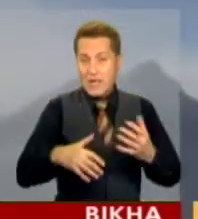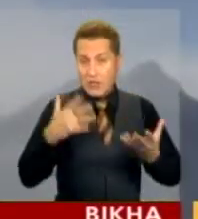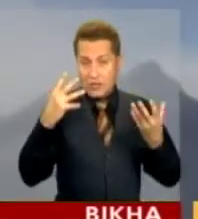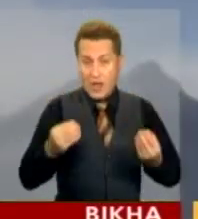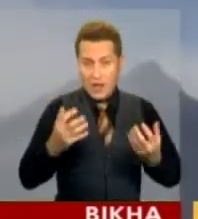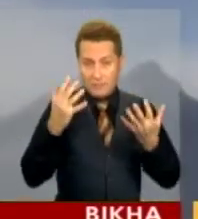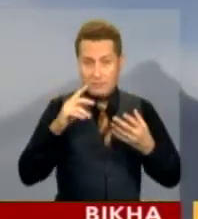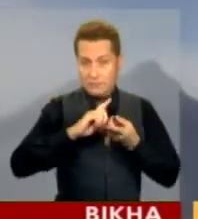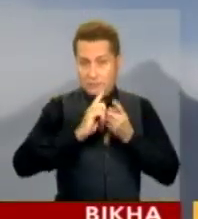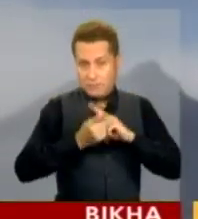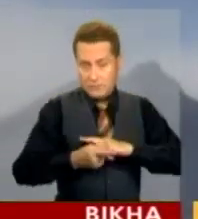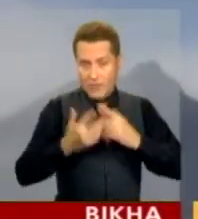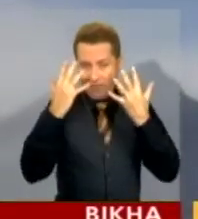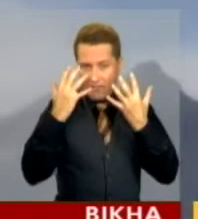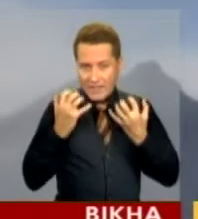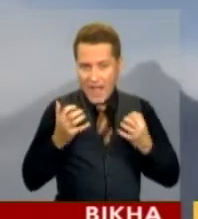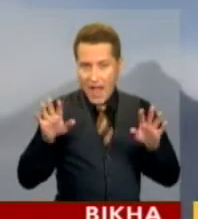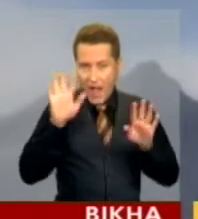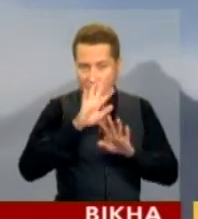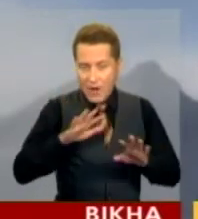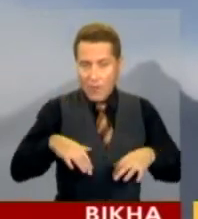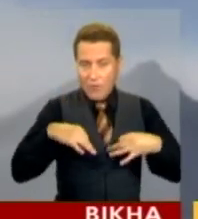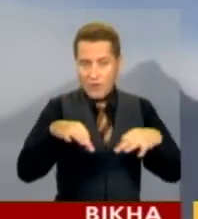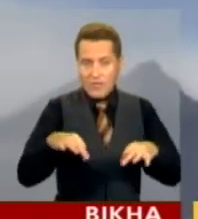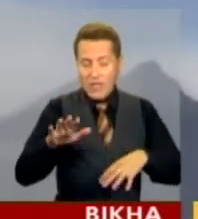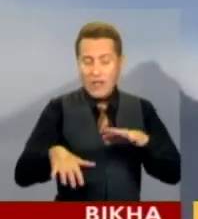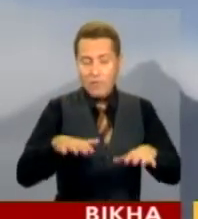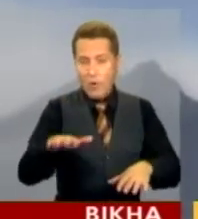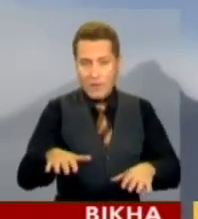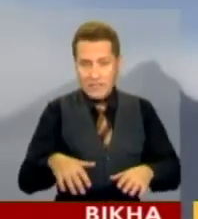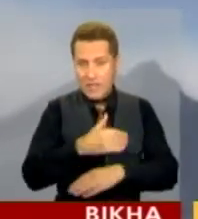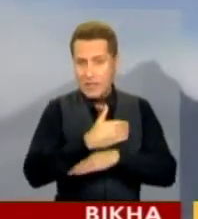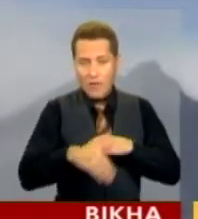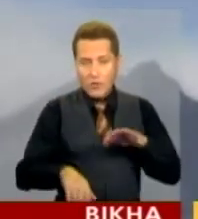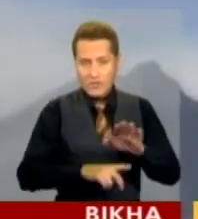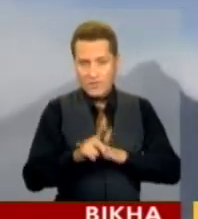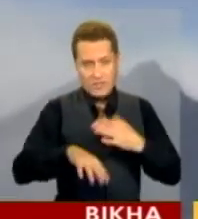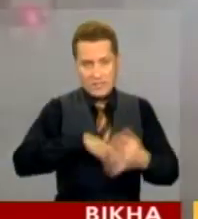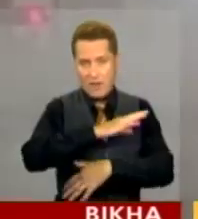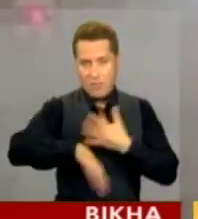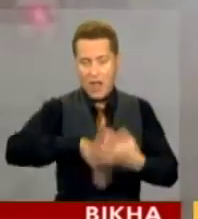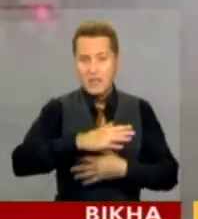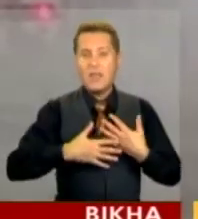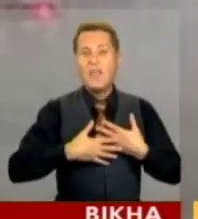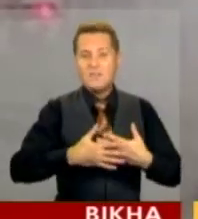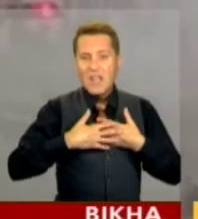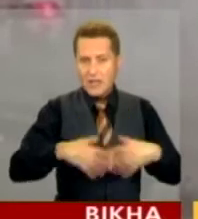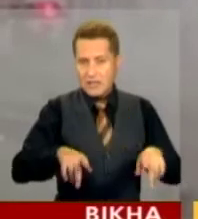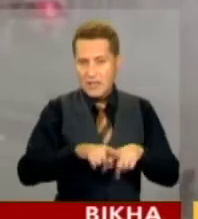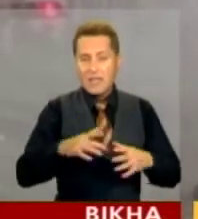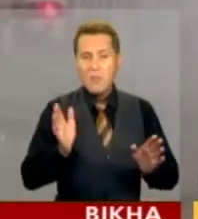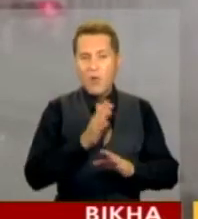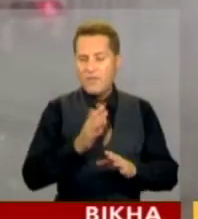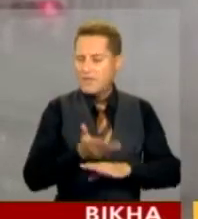поринуло в темряву. Водії пересувалися фактично на вхомацки. На вулицях чинилася паніка. Дихати таким повітрям украй